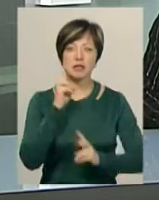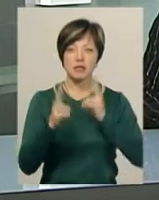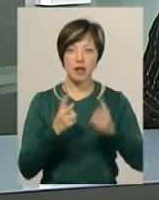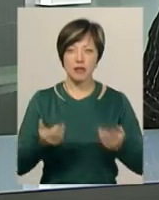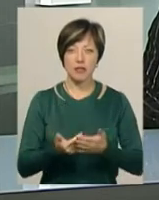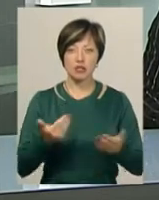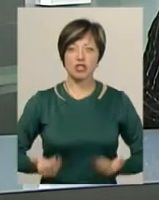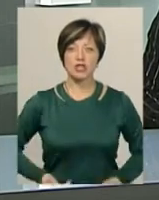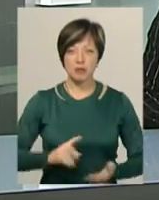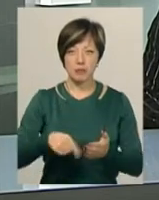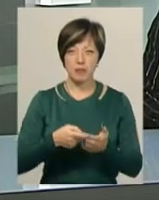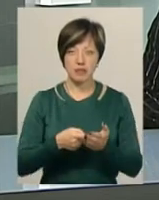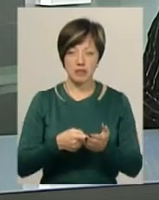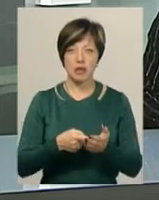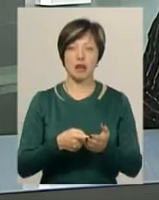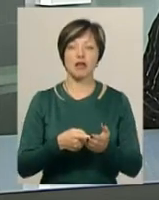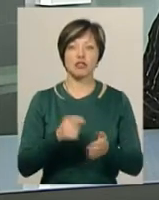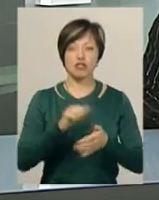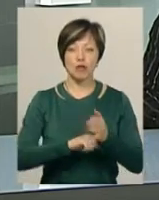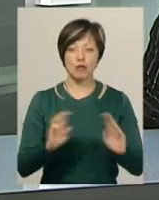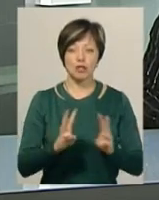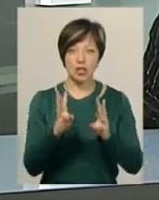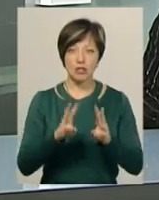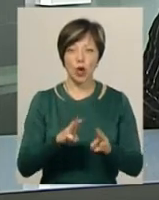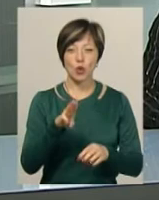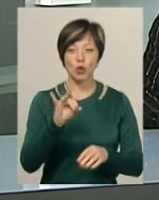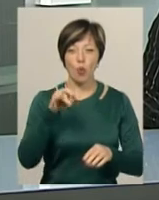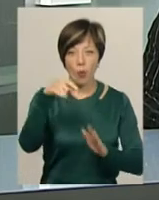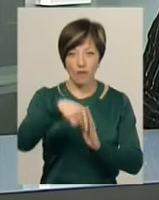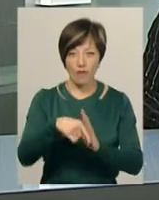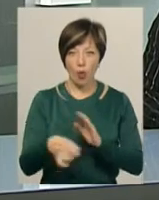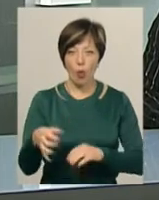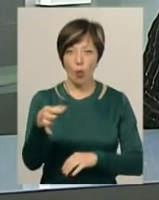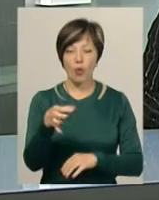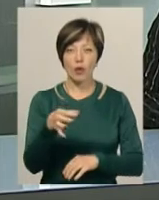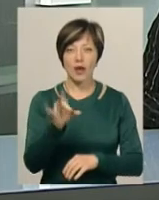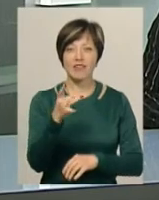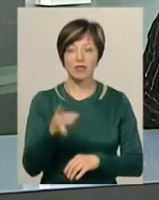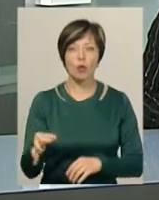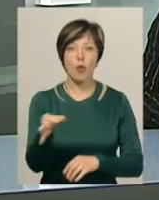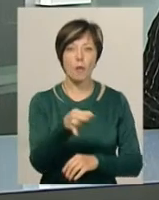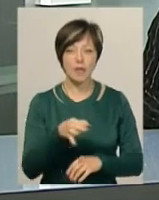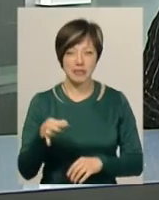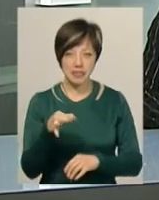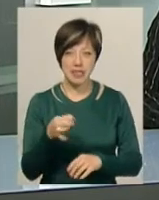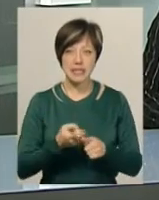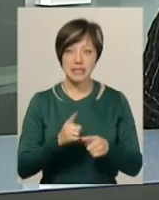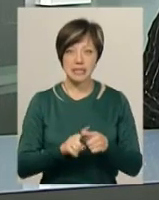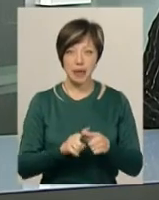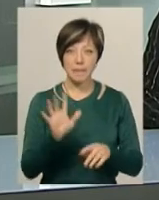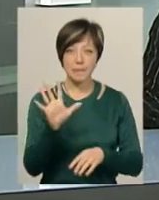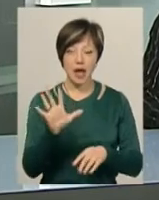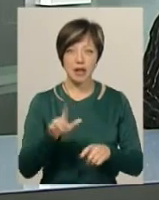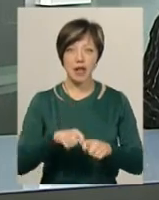жителів міста. Смог над містом стоїть через пожежу на торф'яниках в Острозькому районі Рівненської області. Це в п'яти